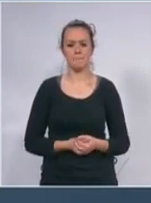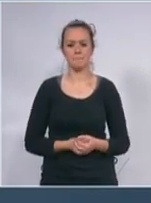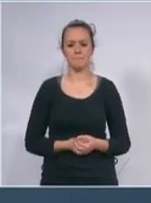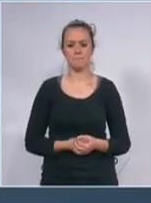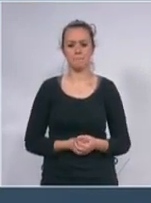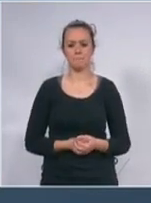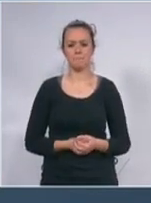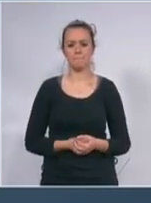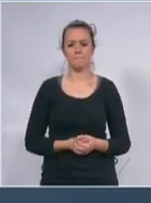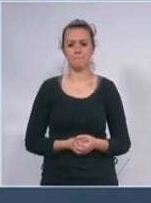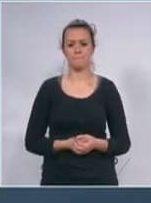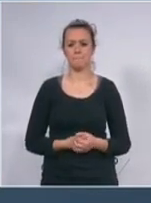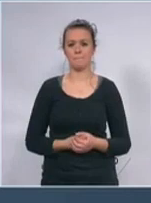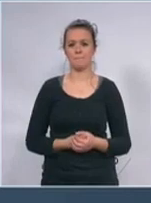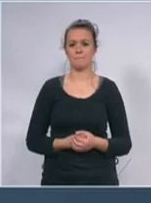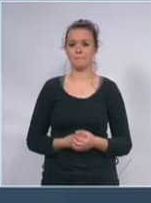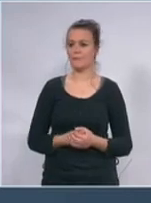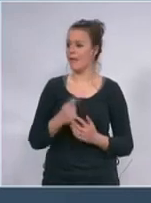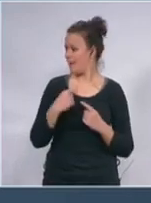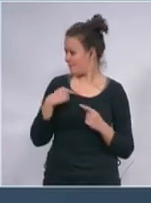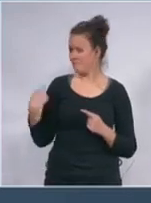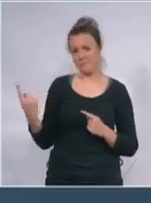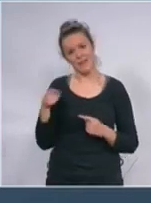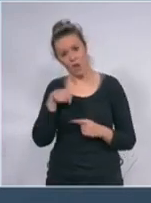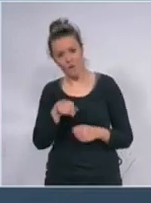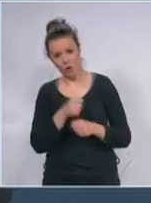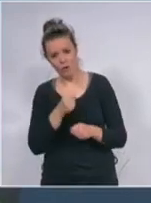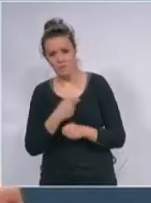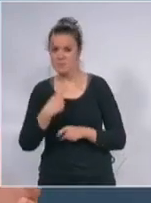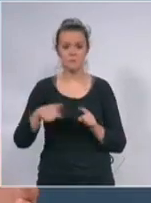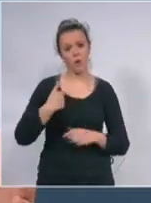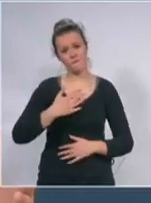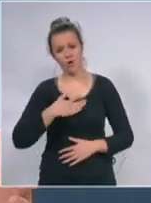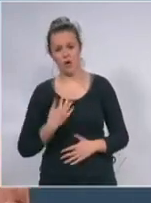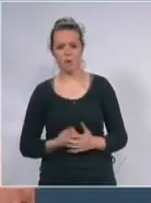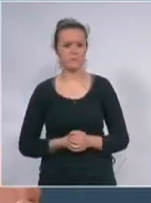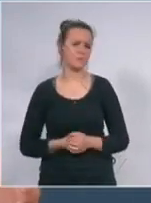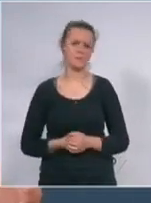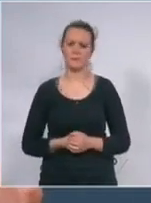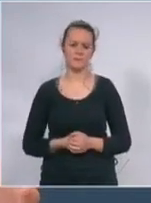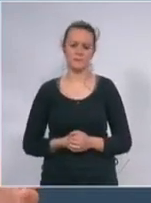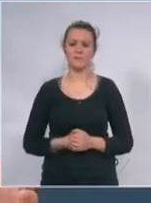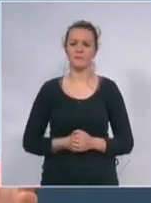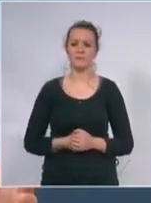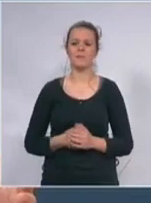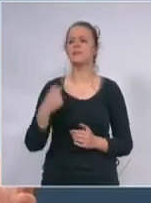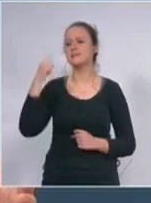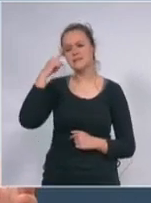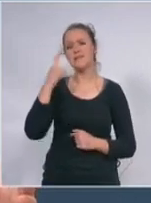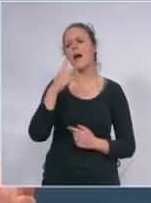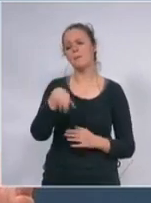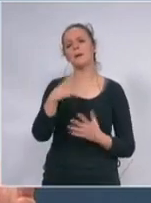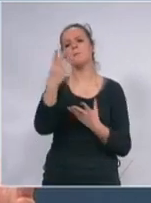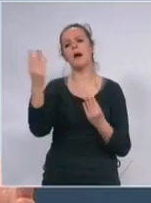niko ovo ne radi zato što to voli i ja znam da postoje ljudi koji će kažu ej sit sam